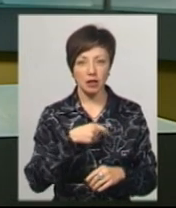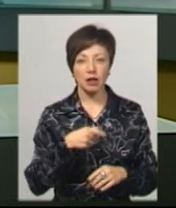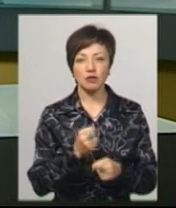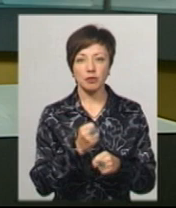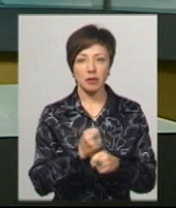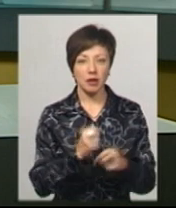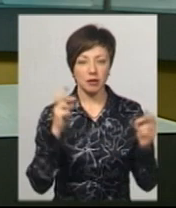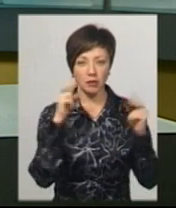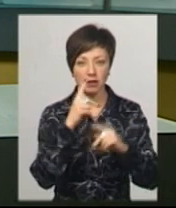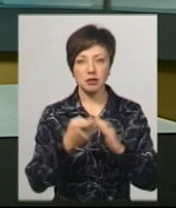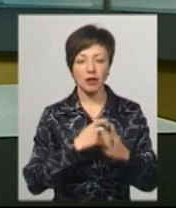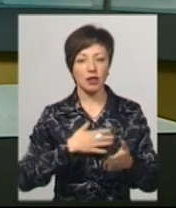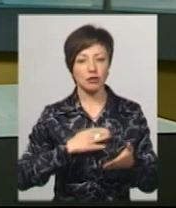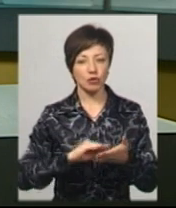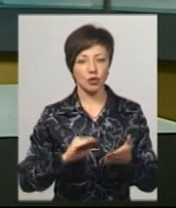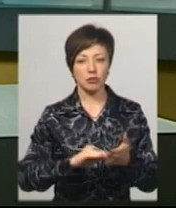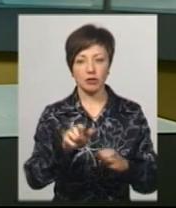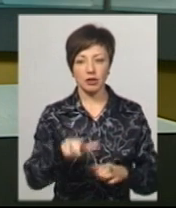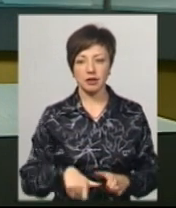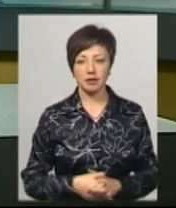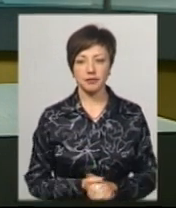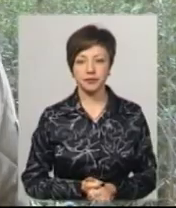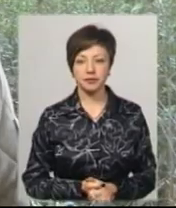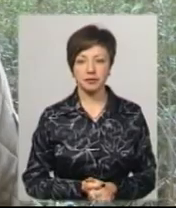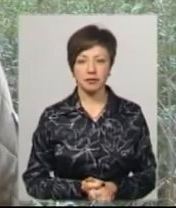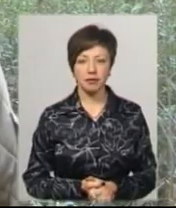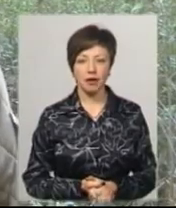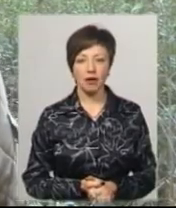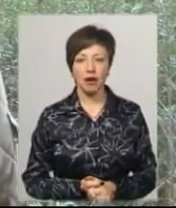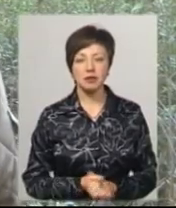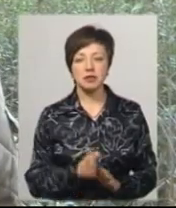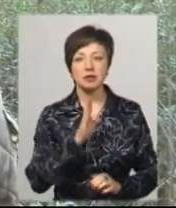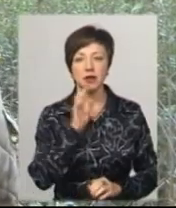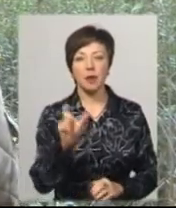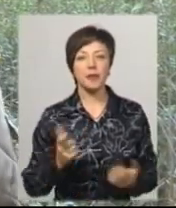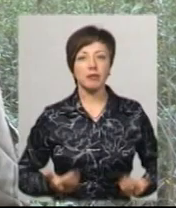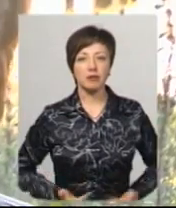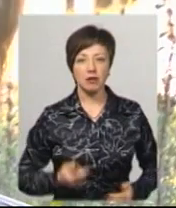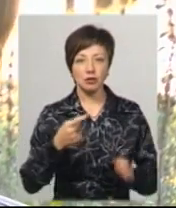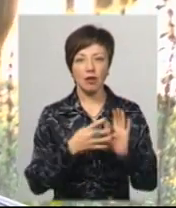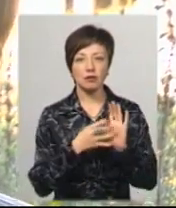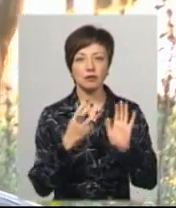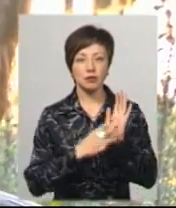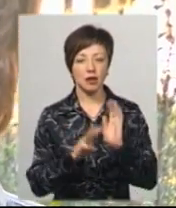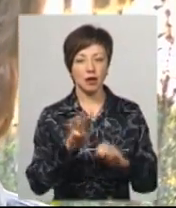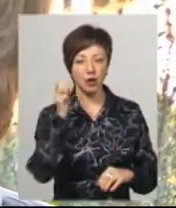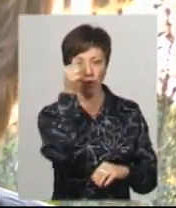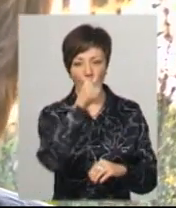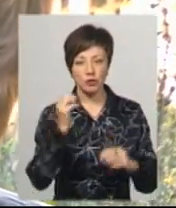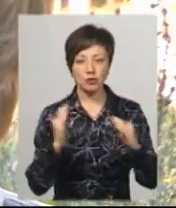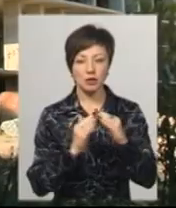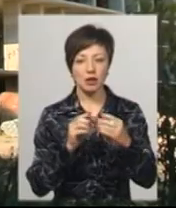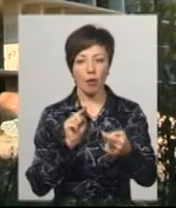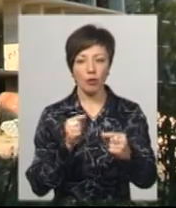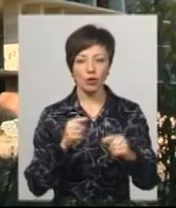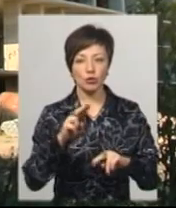чинили неправомірно, дізнавалась Анастасія Збродова. Світлана Русіна мешкає з 1983 року у будинку